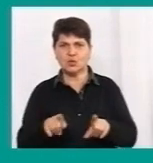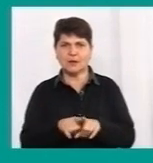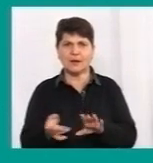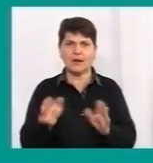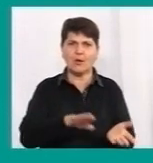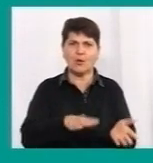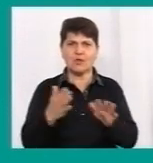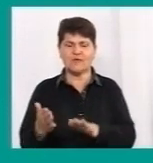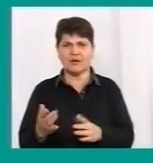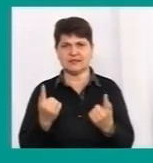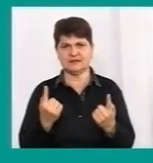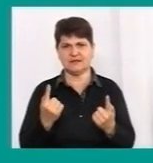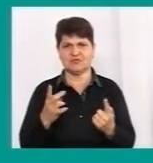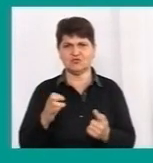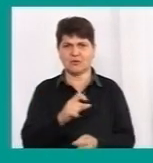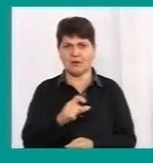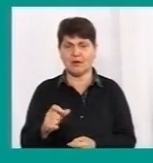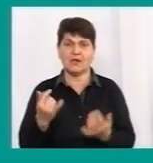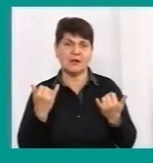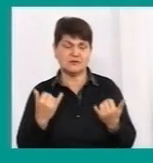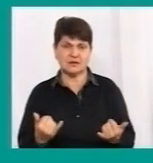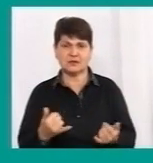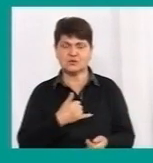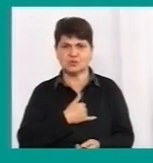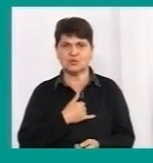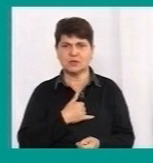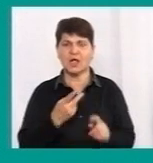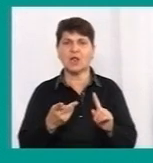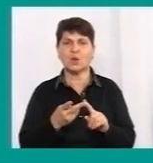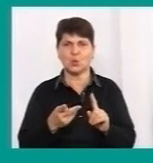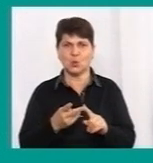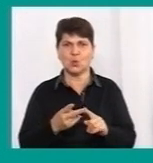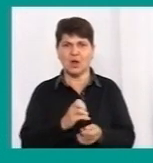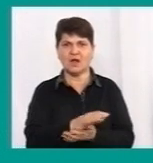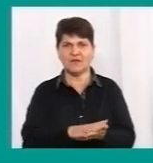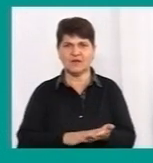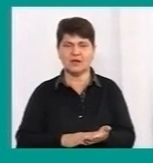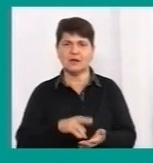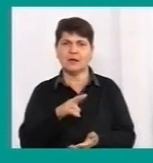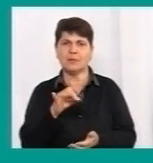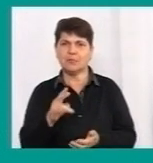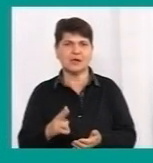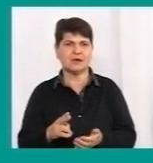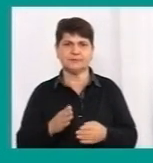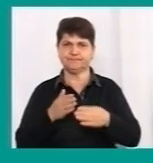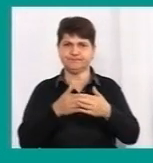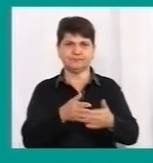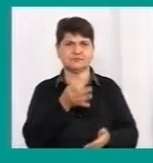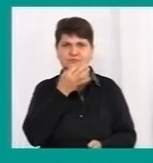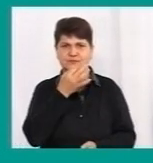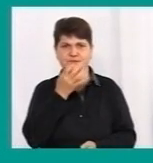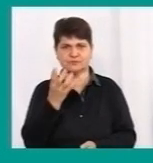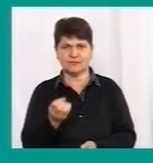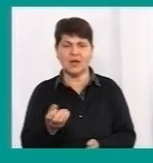значних, то зараз у нас, ми ще в другій хвилі, ми пік не пройшли. І я думаю, що